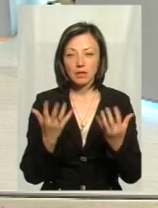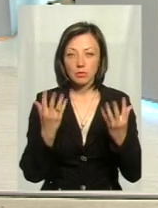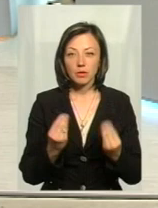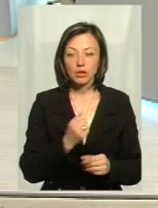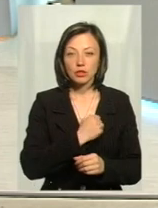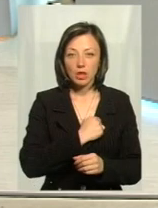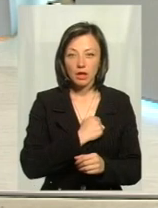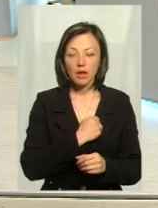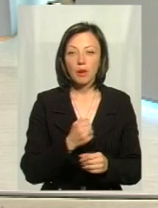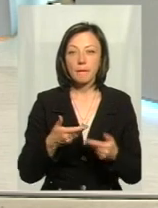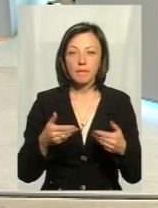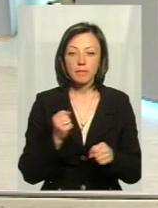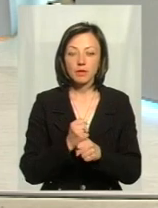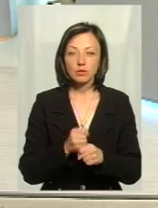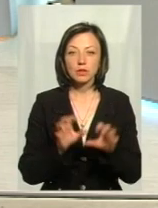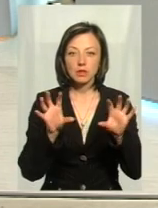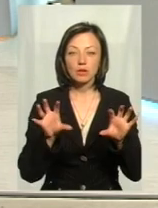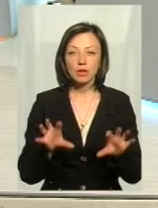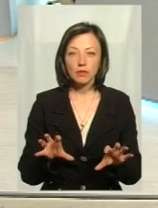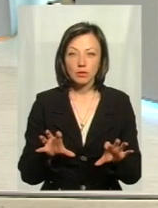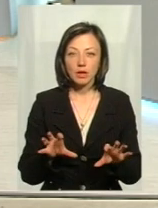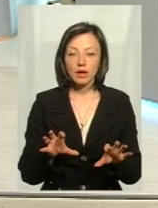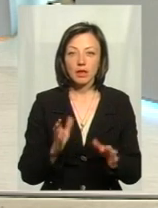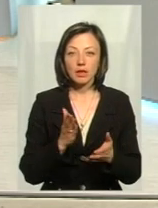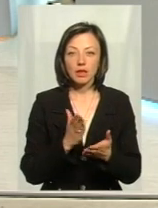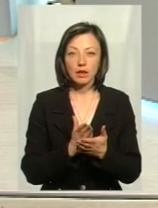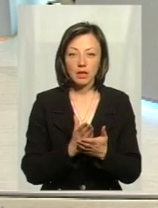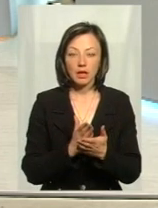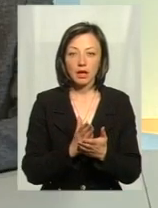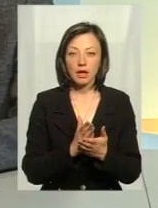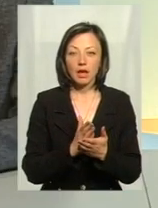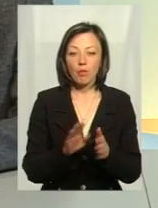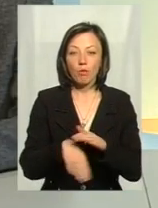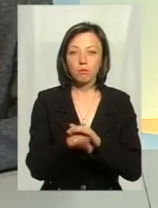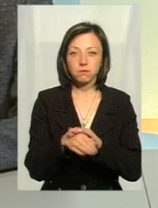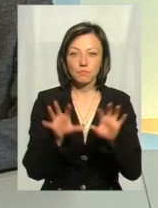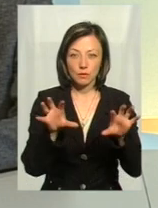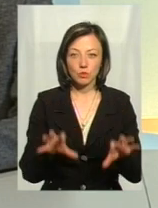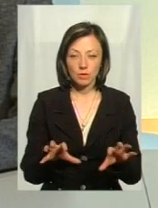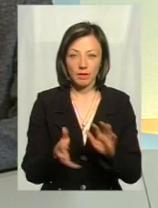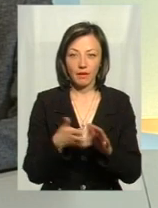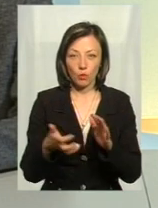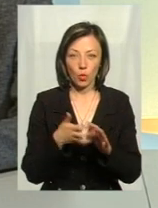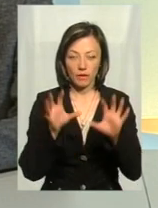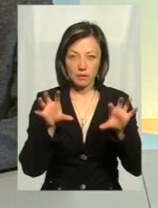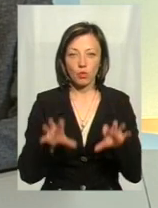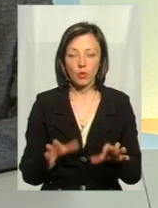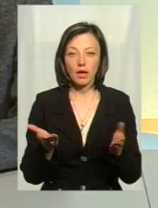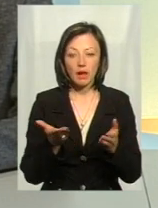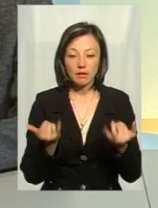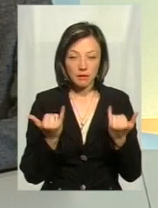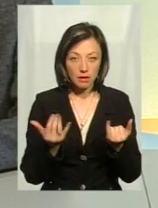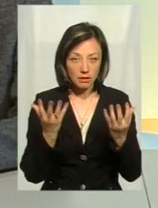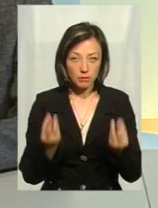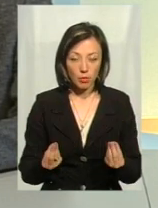опять же, Віталє Петрович сказав, що ми працюємо над законодавцями, дирки в законі. Тобто, є такі суттєві дирки, якими на даний